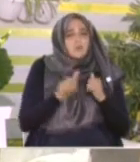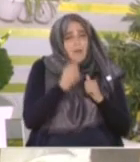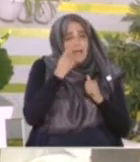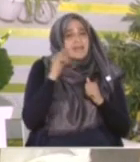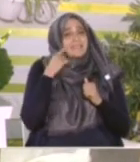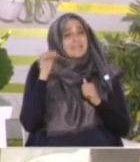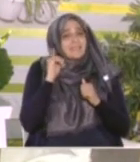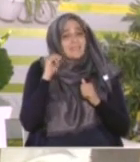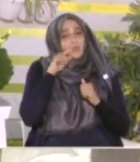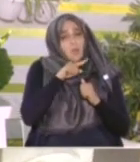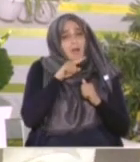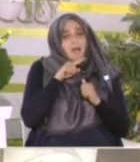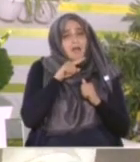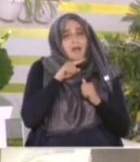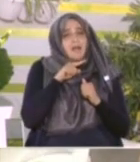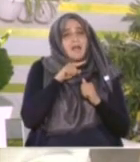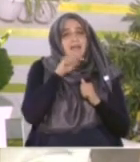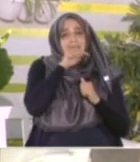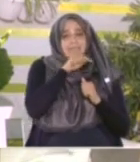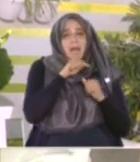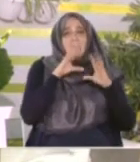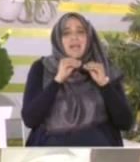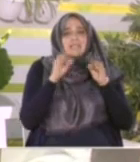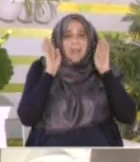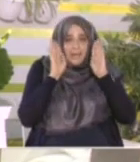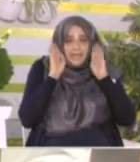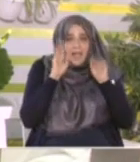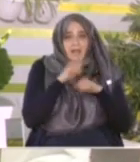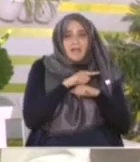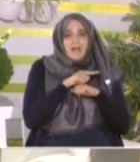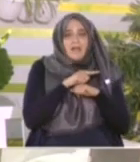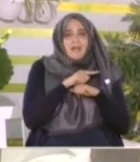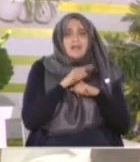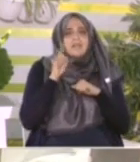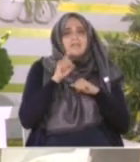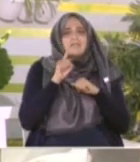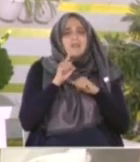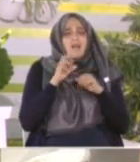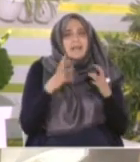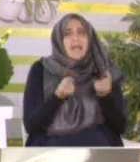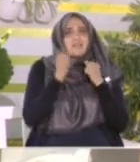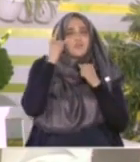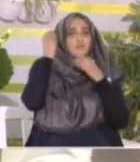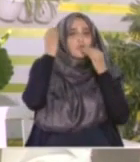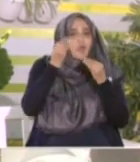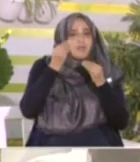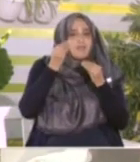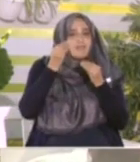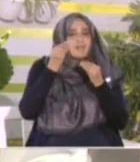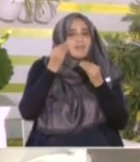اتخذت المقام هذا من توفيقات الله لعمر